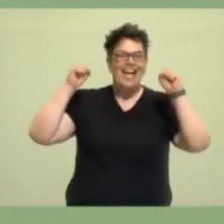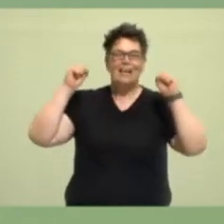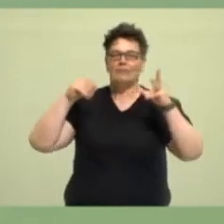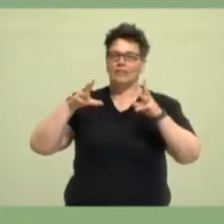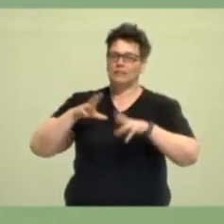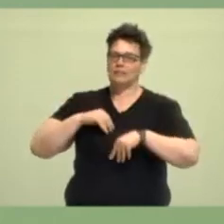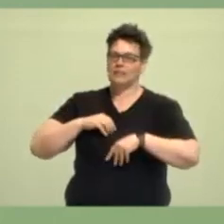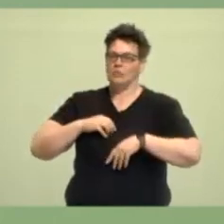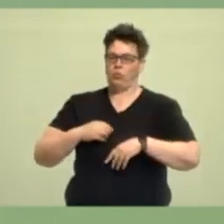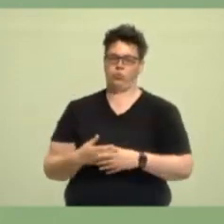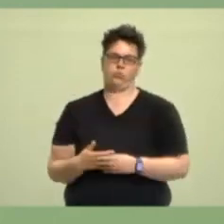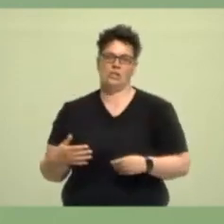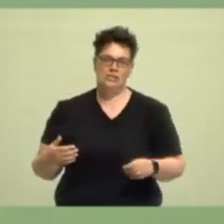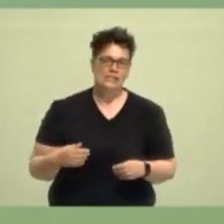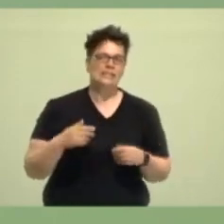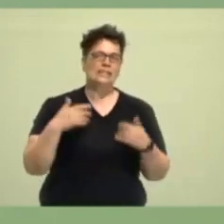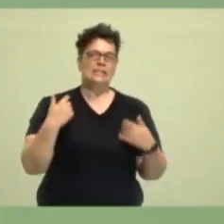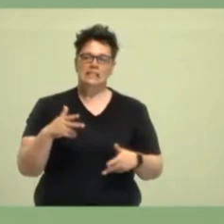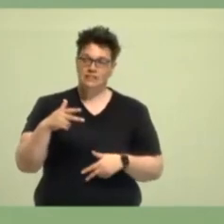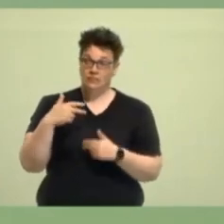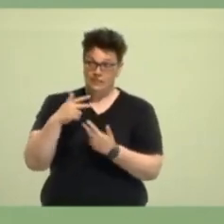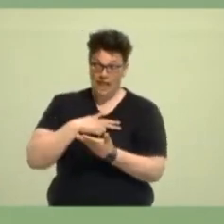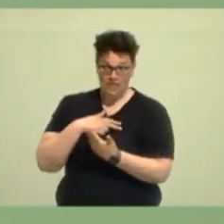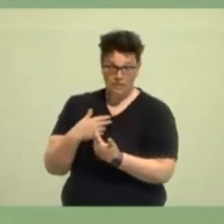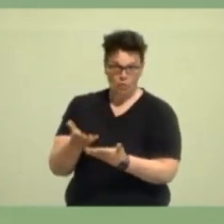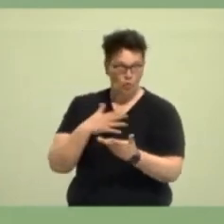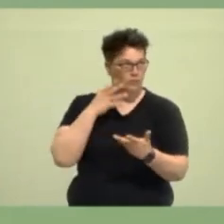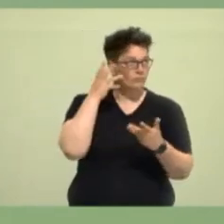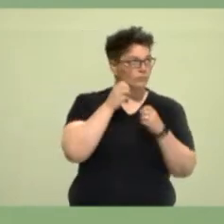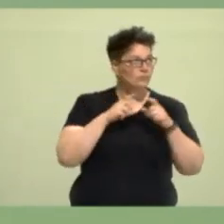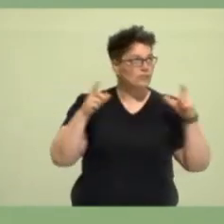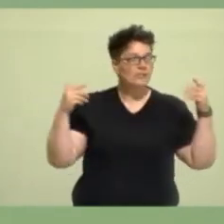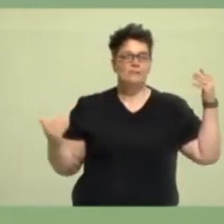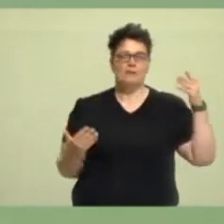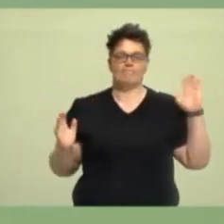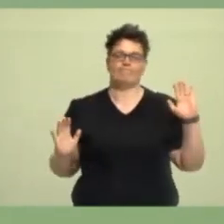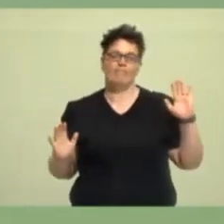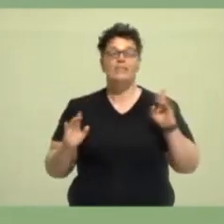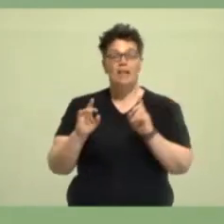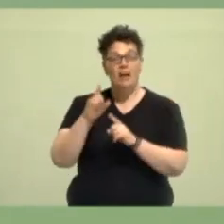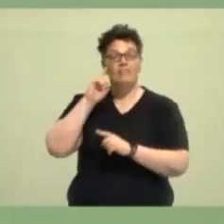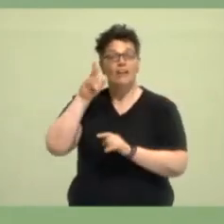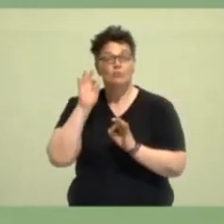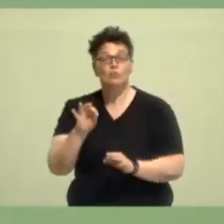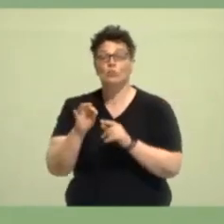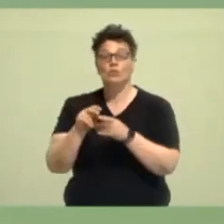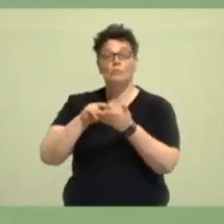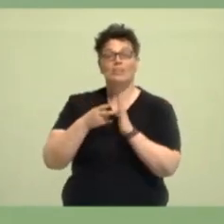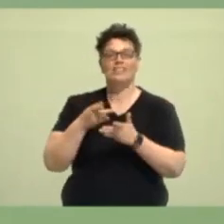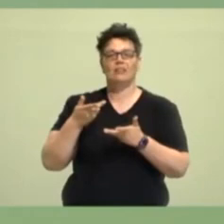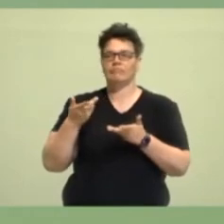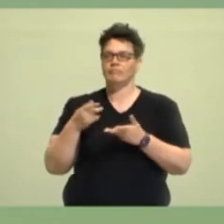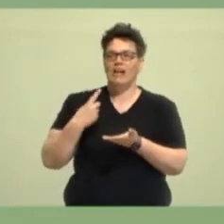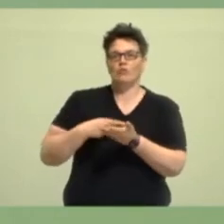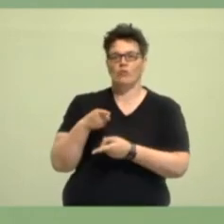Ich würde sagen, ich bin in der Realität angekommen. Ich weiß aber also sehr gut, was die politischen Herausforderungen gerade auf kommunaler Ebene